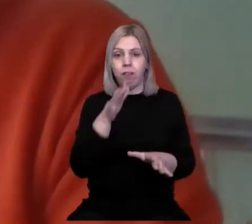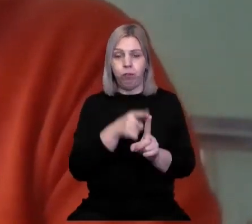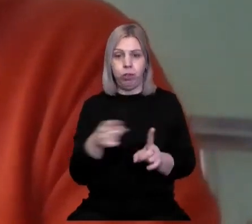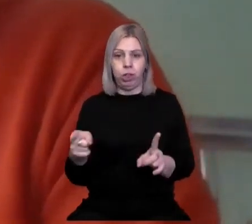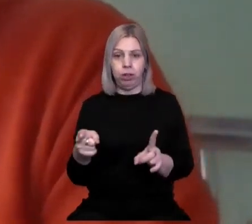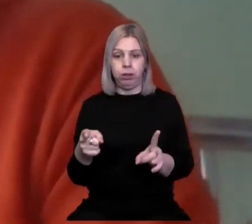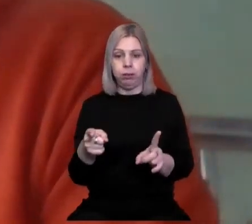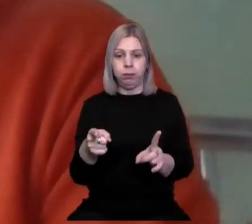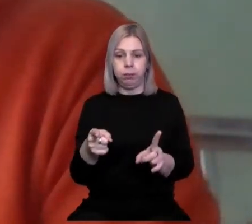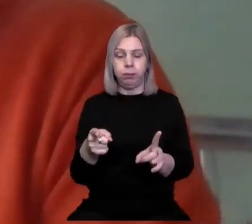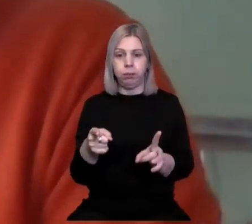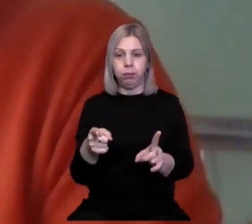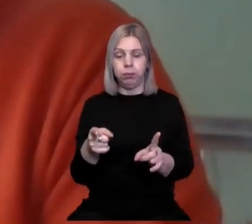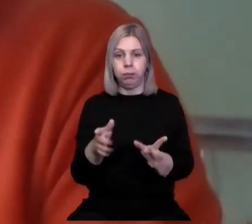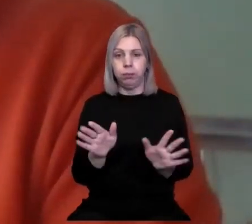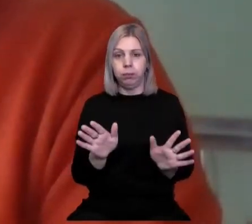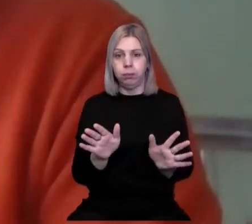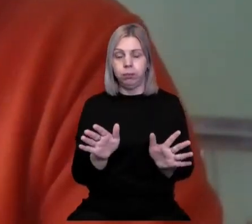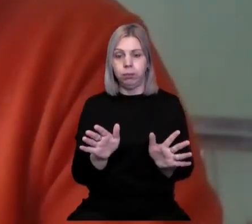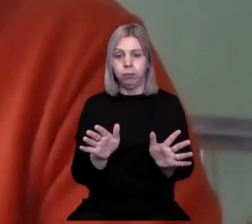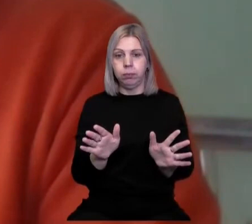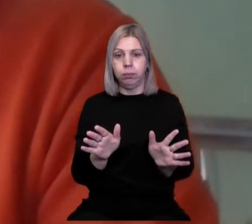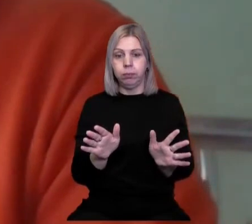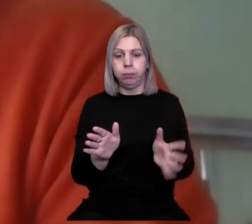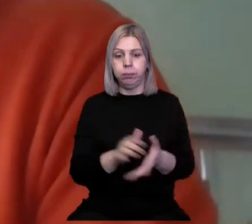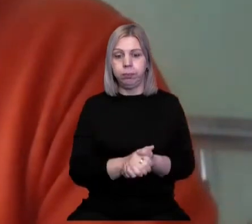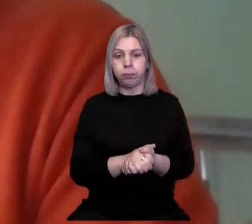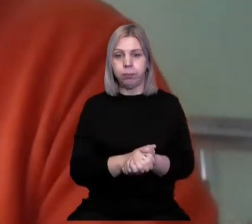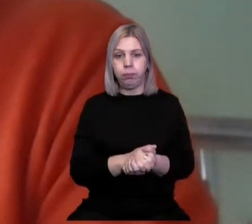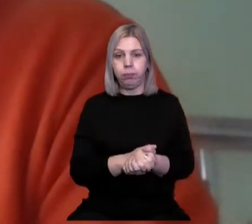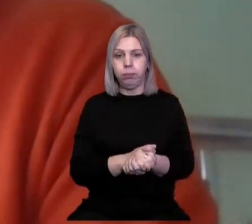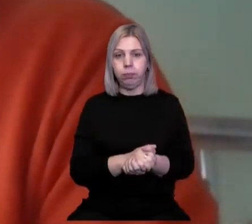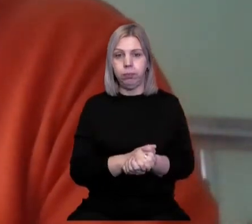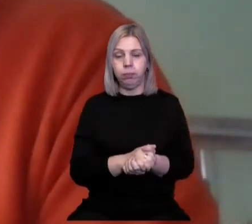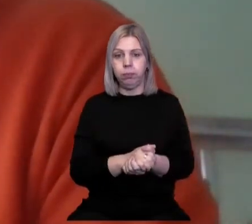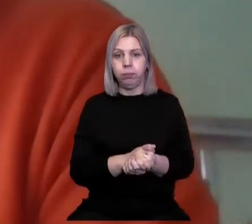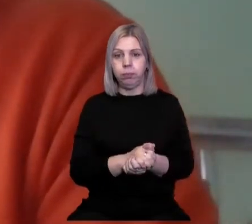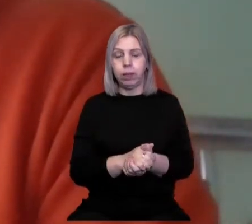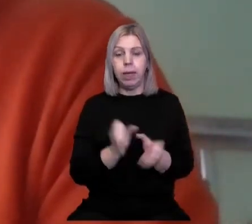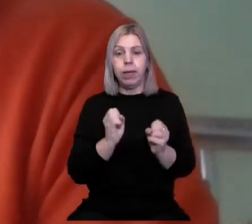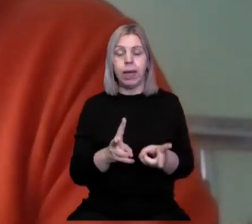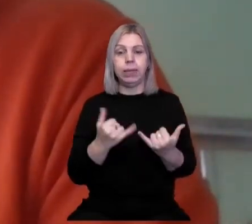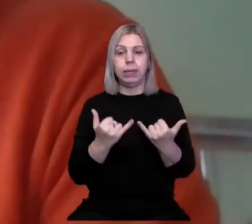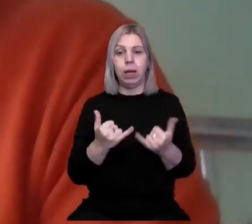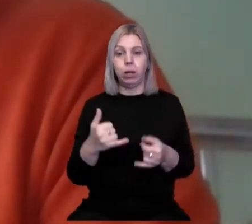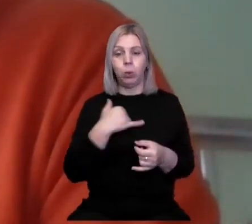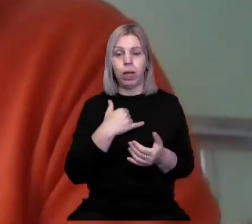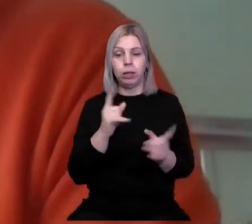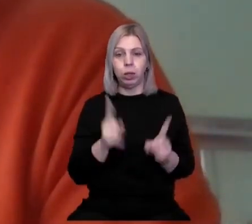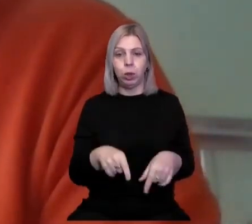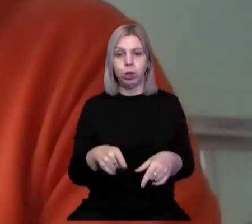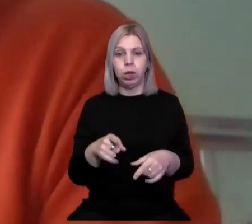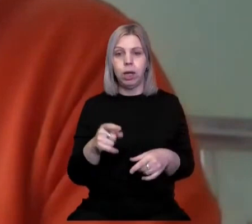час... Як зараз у нас теж